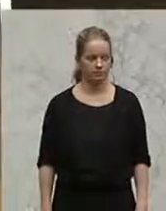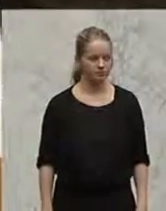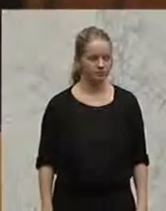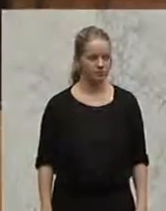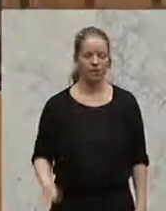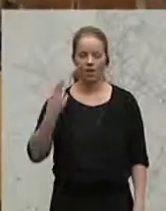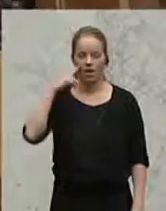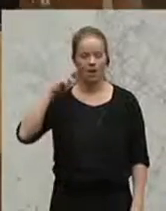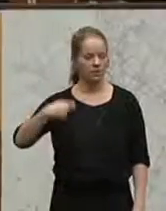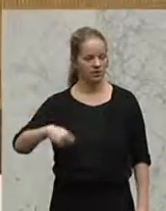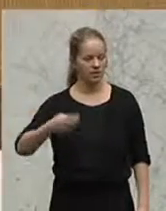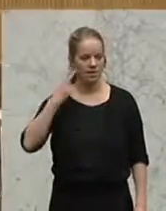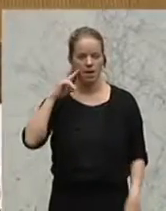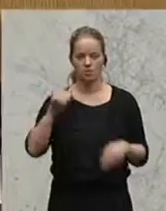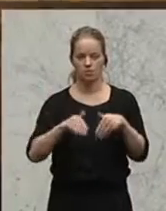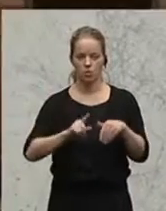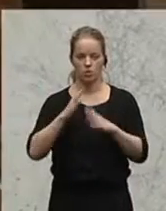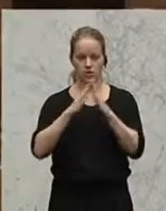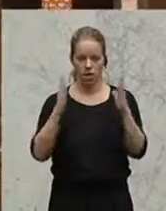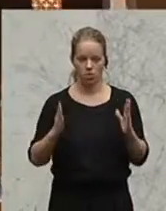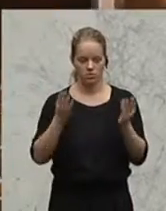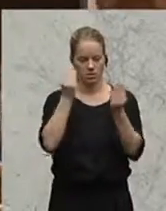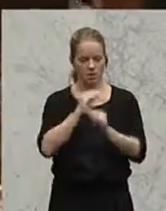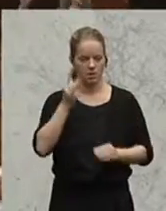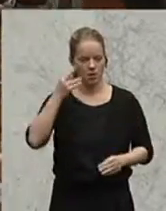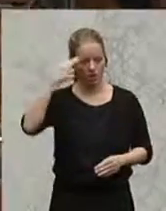Boot holen. Nächster Redner ist Rupert Doppler, er ist ohne Fraktion. Stefan cinq Stunde K Untertitelung